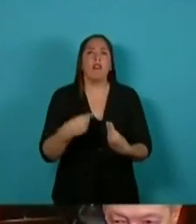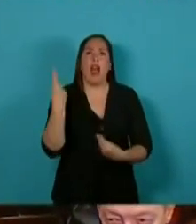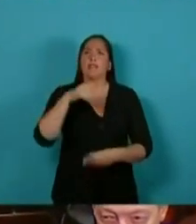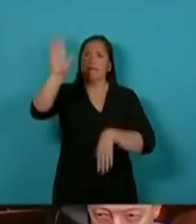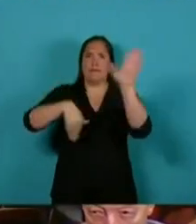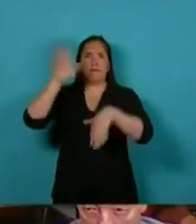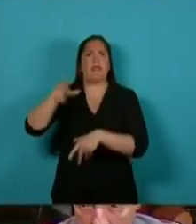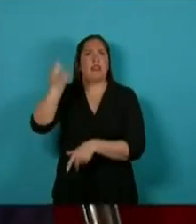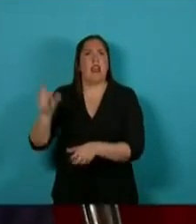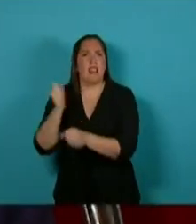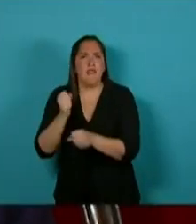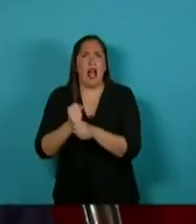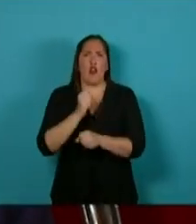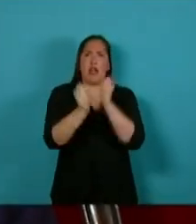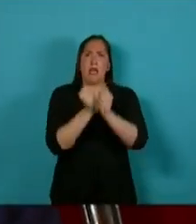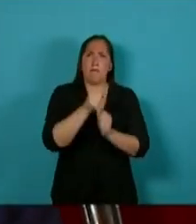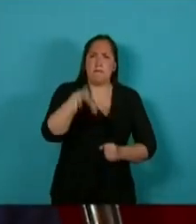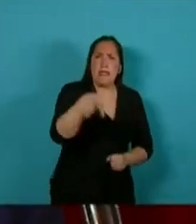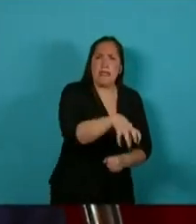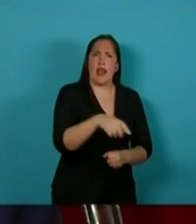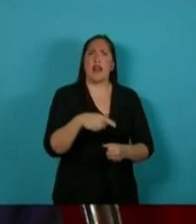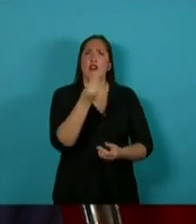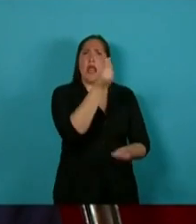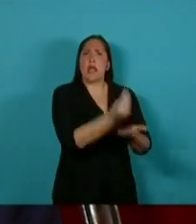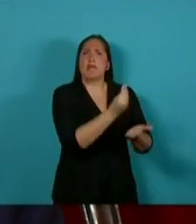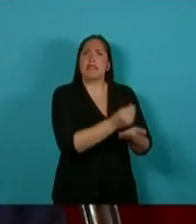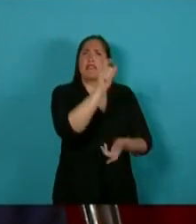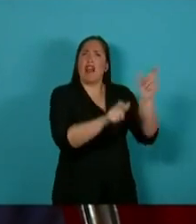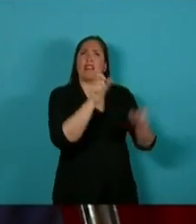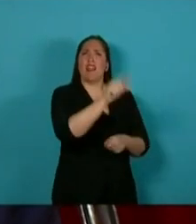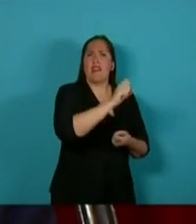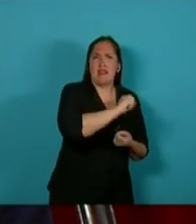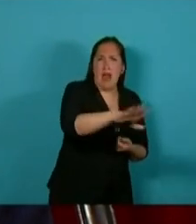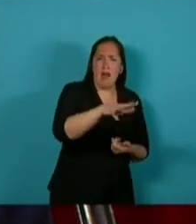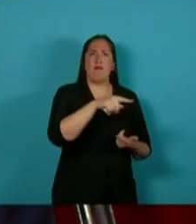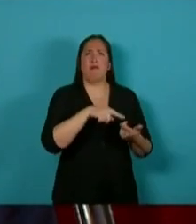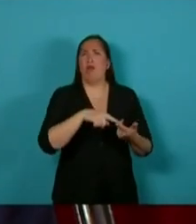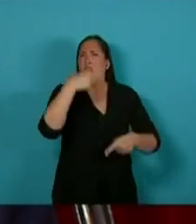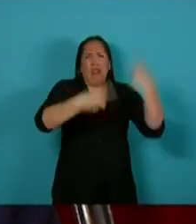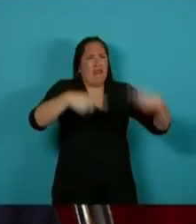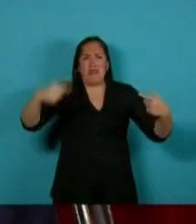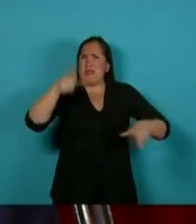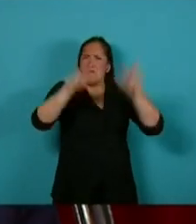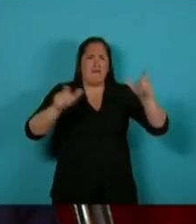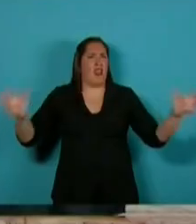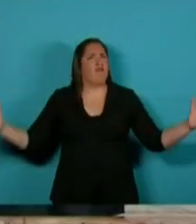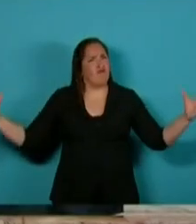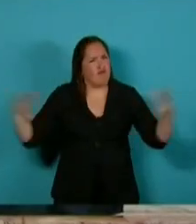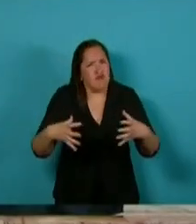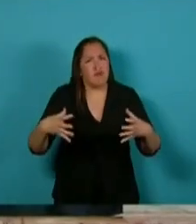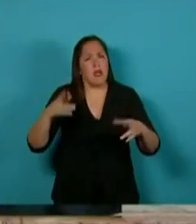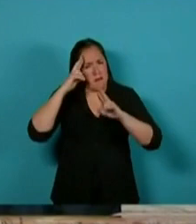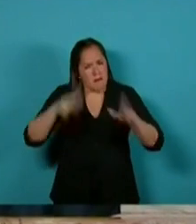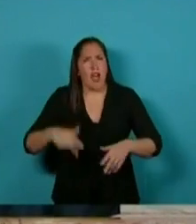« Dans les prochains jours, nous ferons appel aux travailleurs, aux employeurs, aux représentants du monde rural et aux différentes organisations